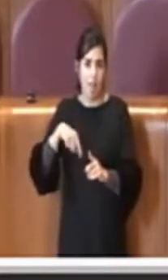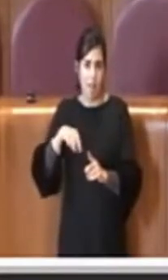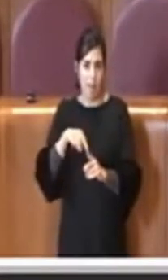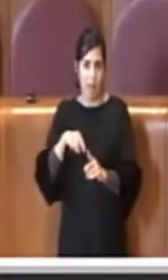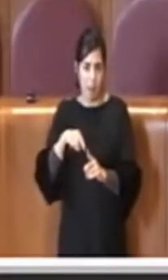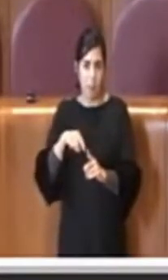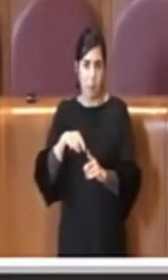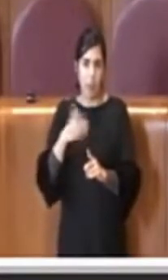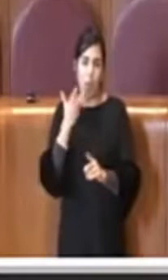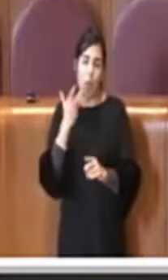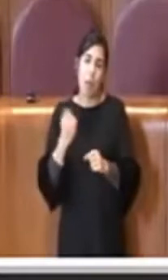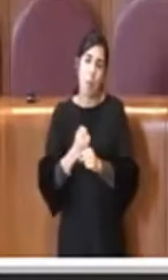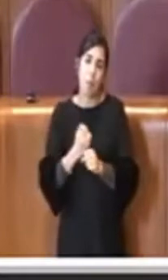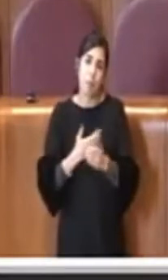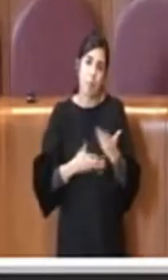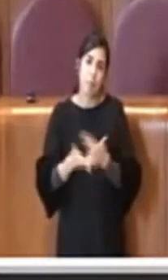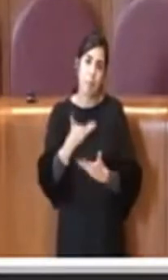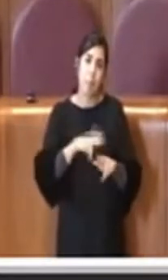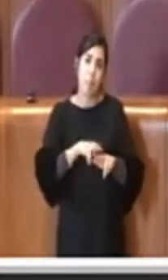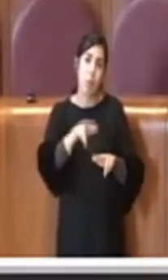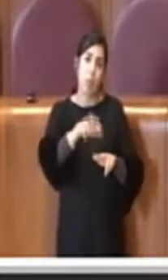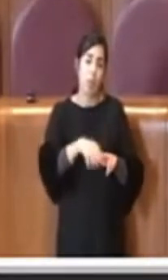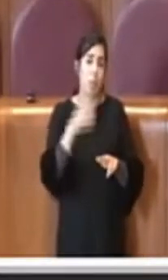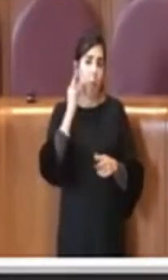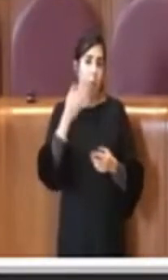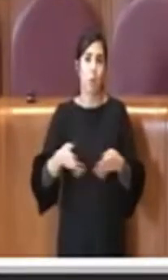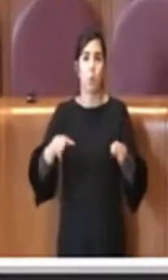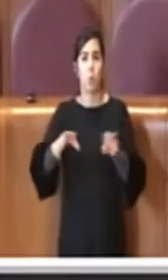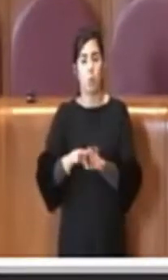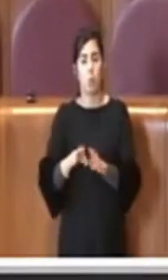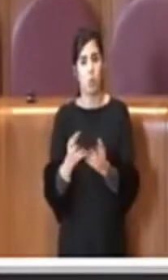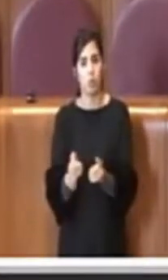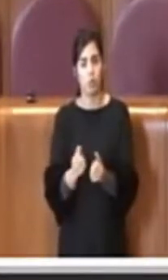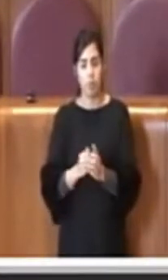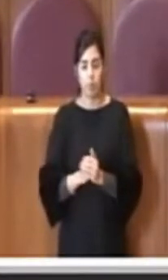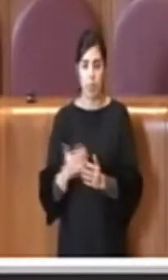insieme al municipio per completarlo. Grazie.